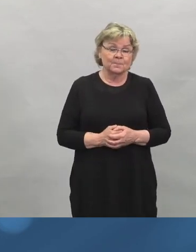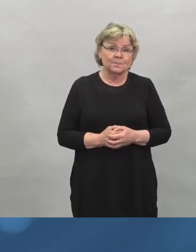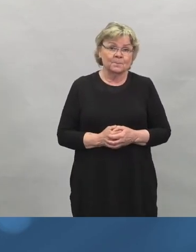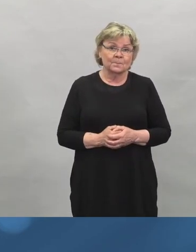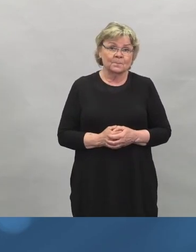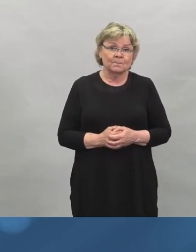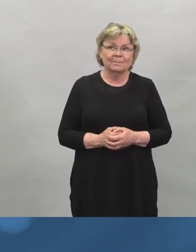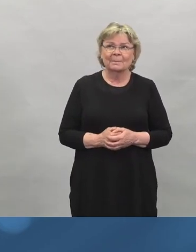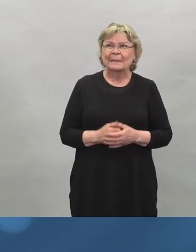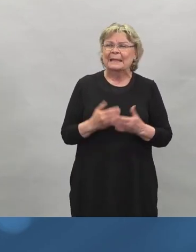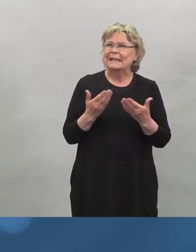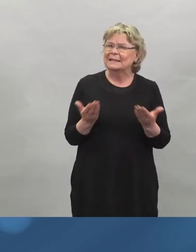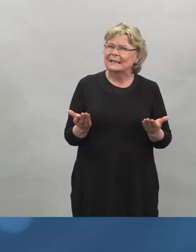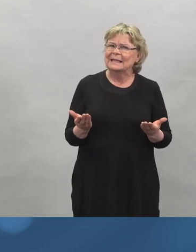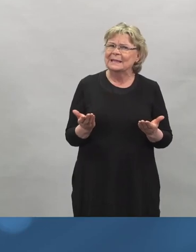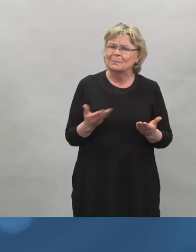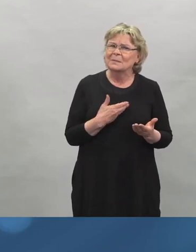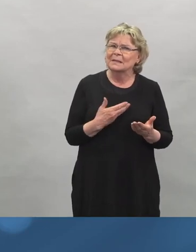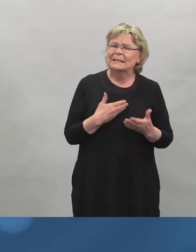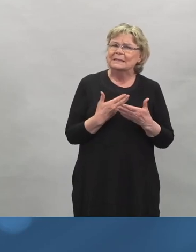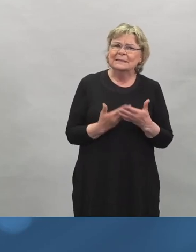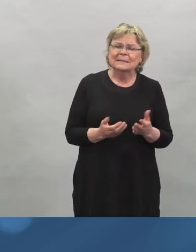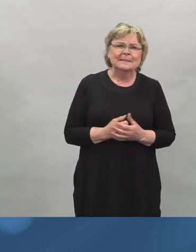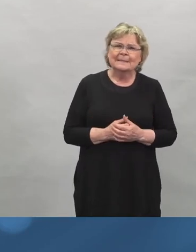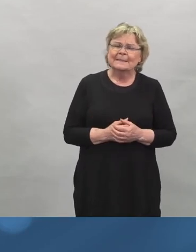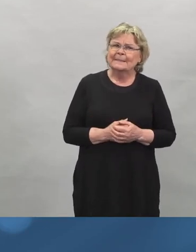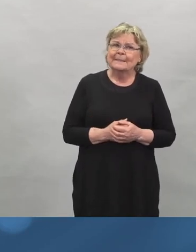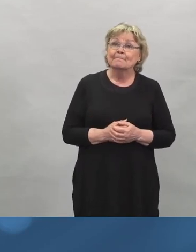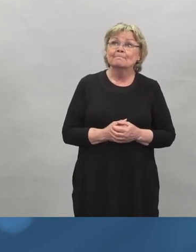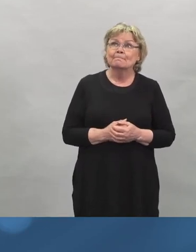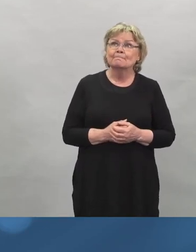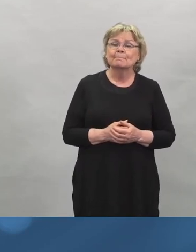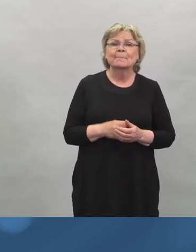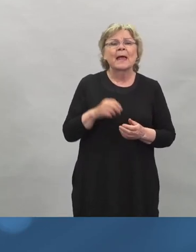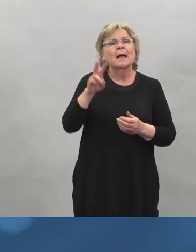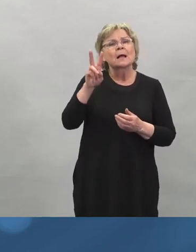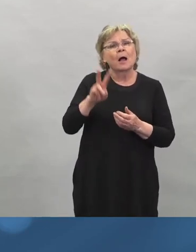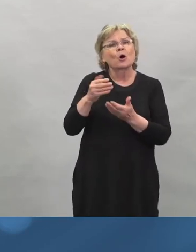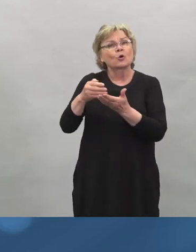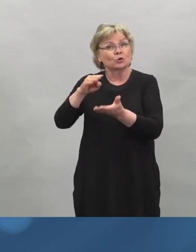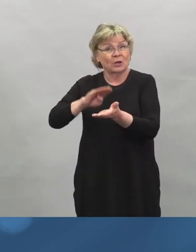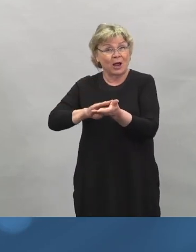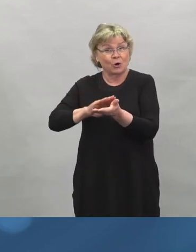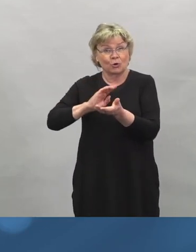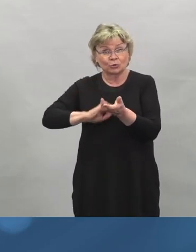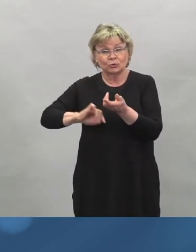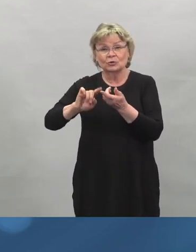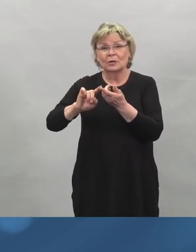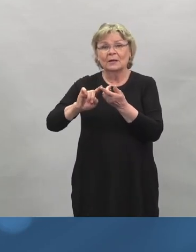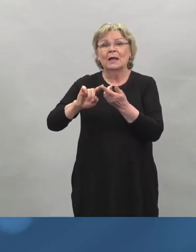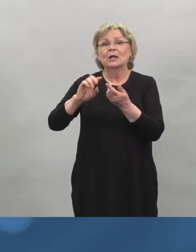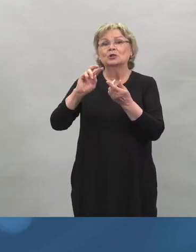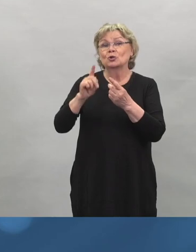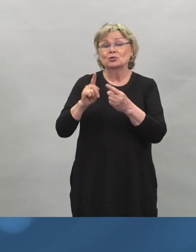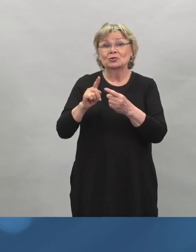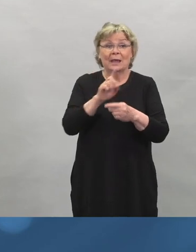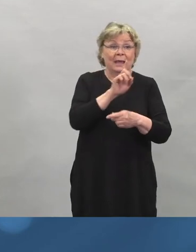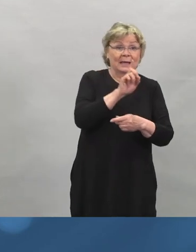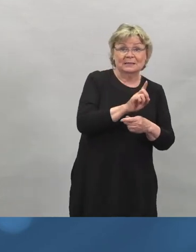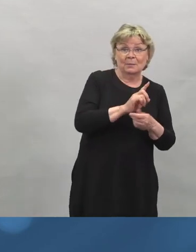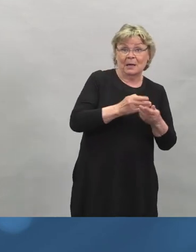No, eipä juuri. Eli kakkosannoksen suhteen tietysti, että jos saa anafylaktisen reaktion